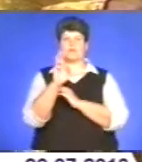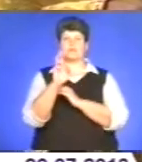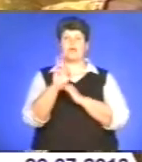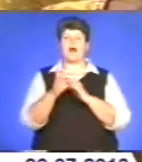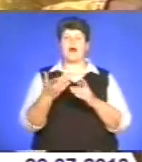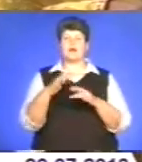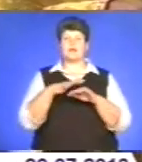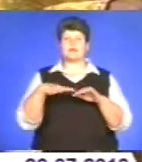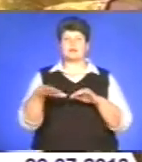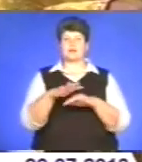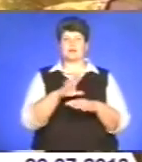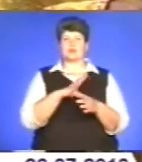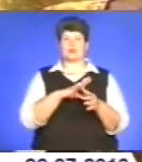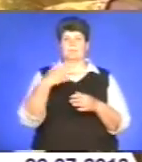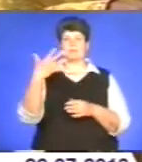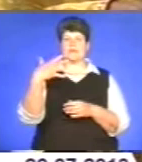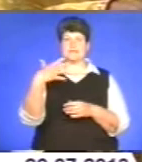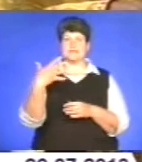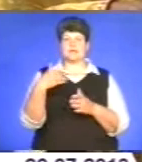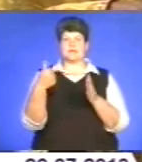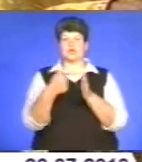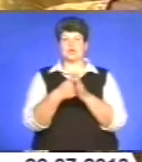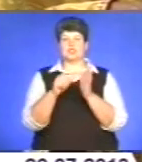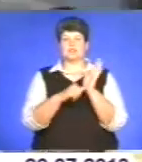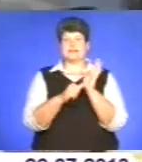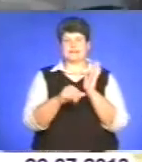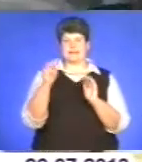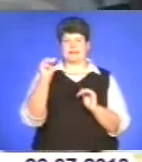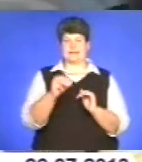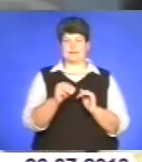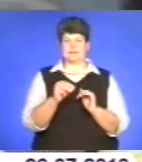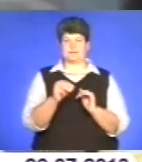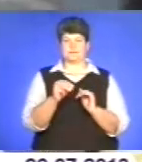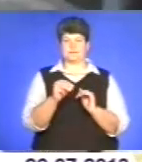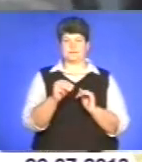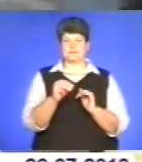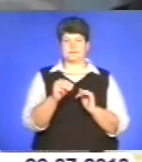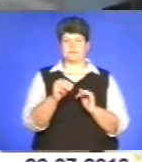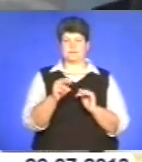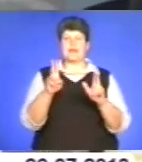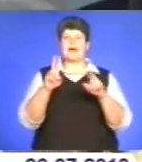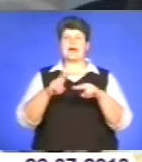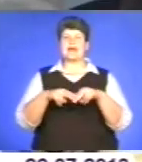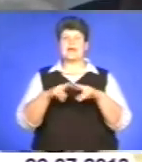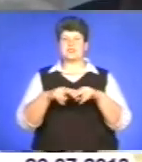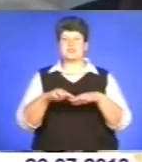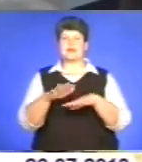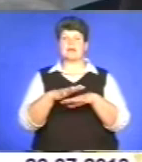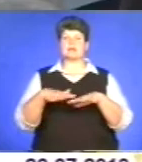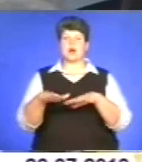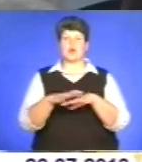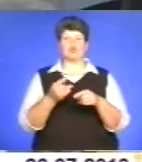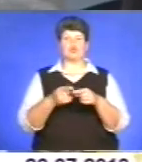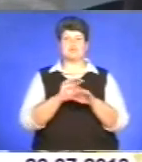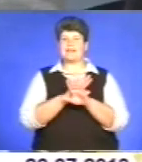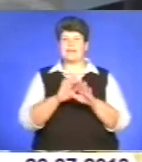було від 50 до 60 тисяч. Хрещення народу – це не є просто